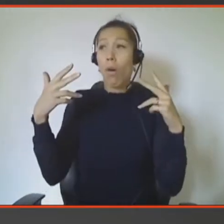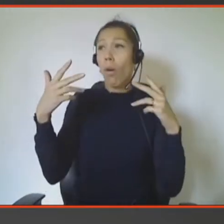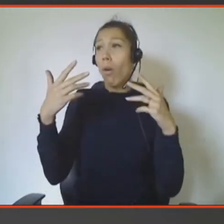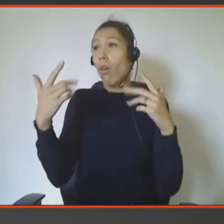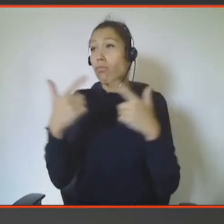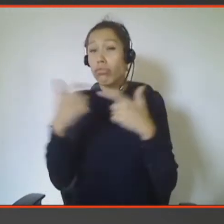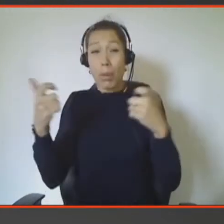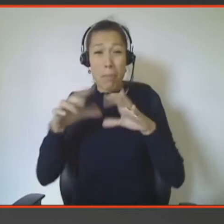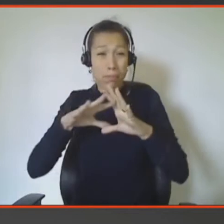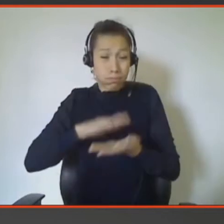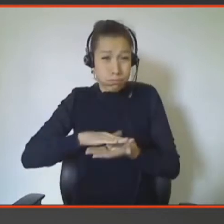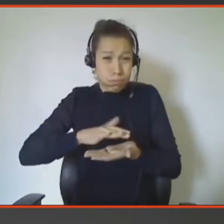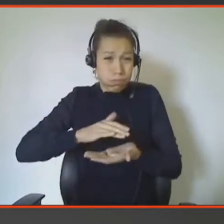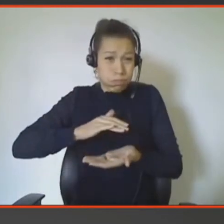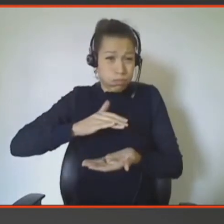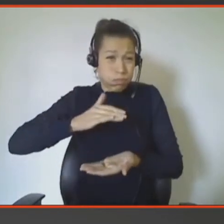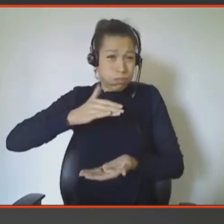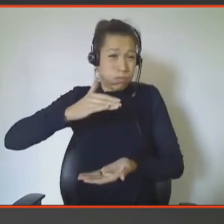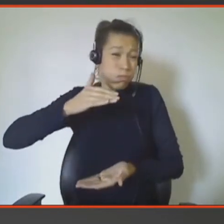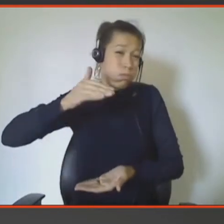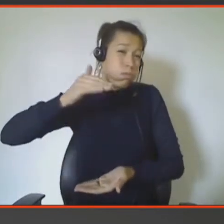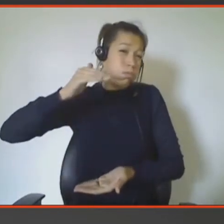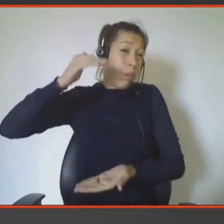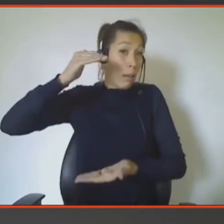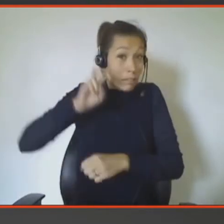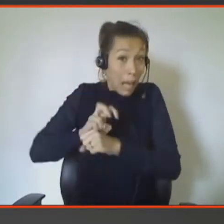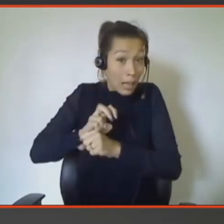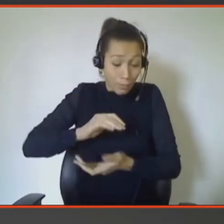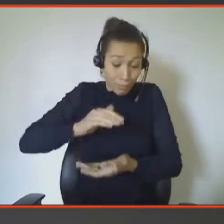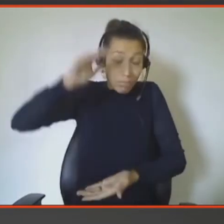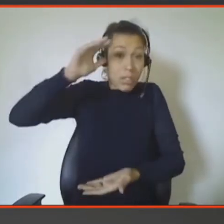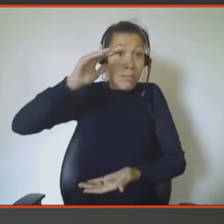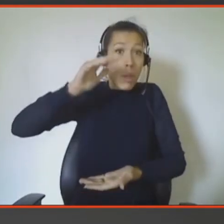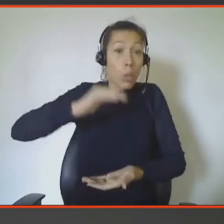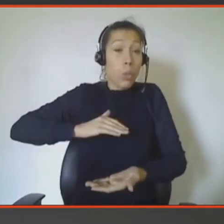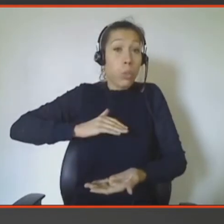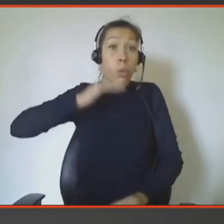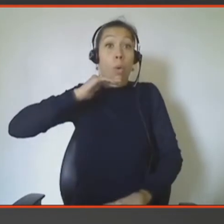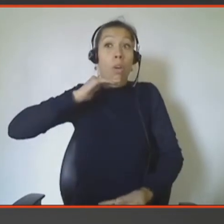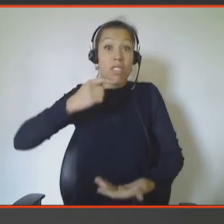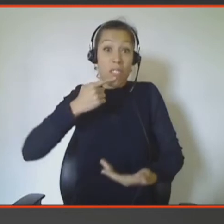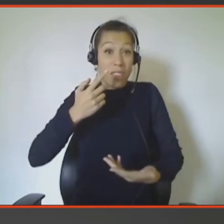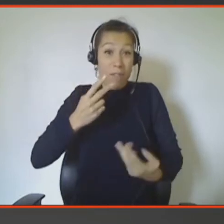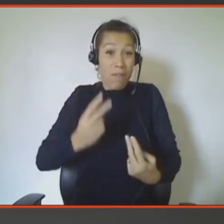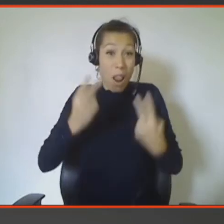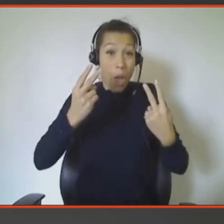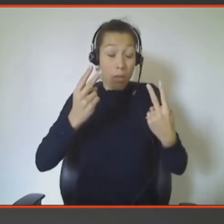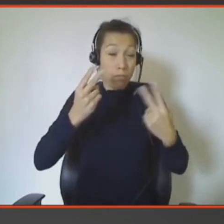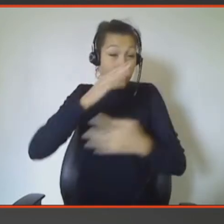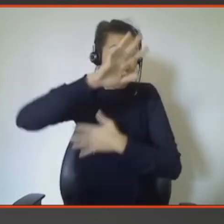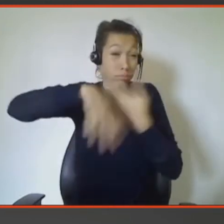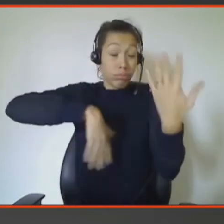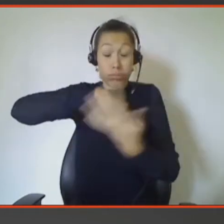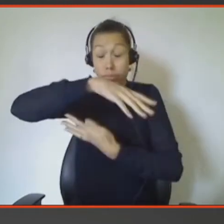Et finalement, le fait d'en avoir autant, ça perd un peu de sa valeur. Par rapport aux photos classiques, finalement,